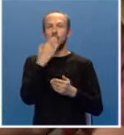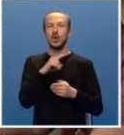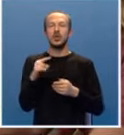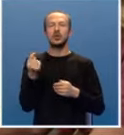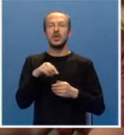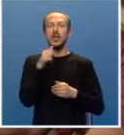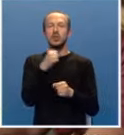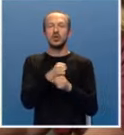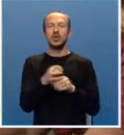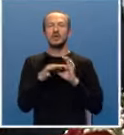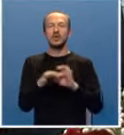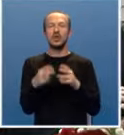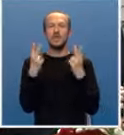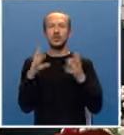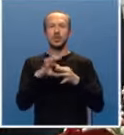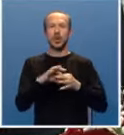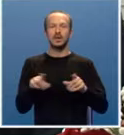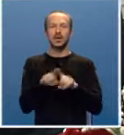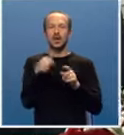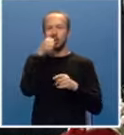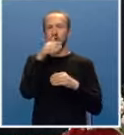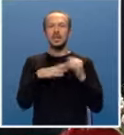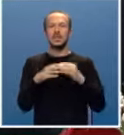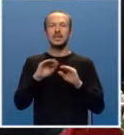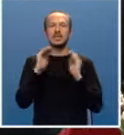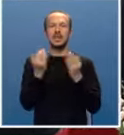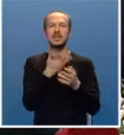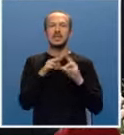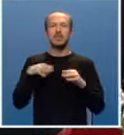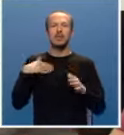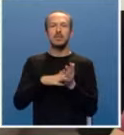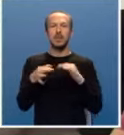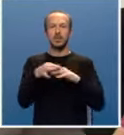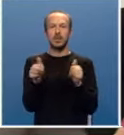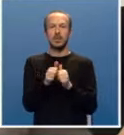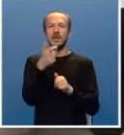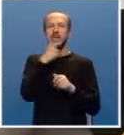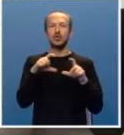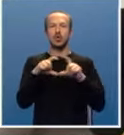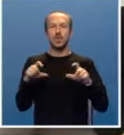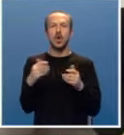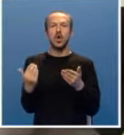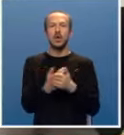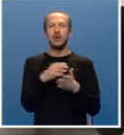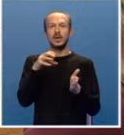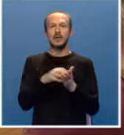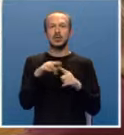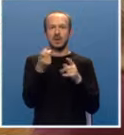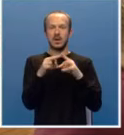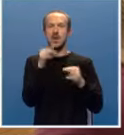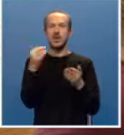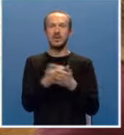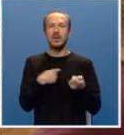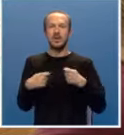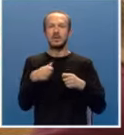dobrodoći i podrška uz provođenju važnih projekata kao što su izgradne zgrade za mlade brače parove, staračkog doma, novog gradskog trga i nove